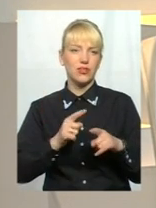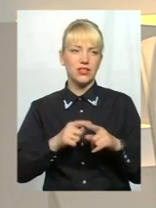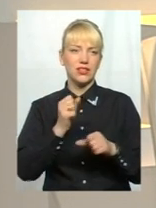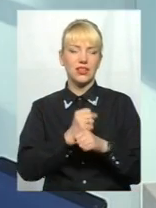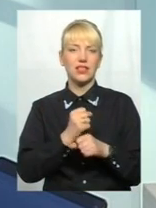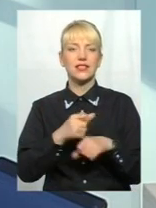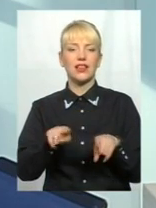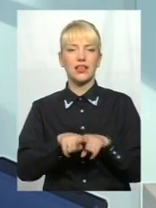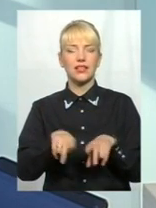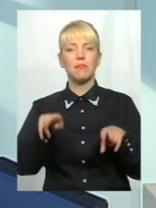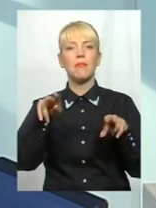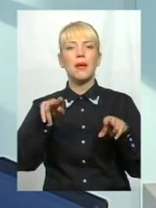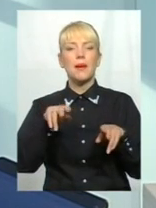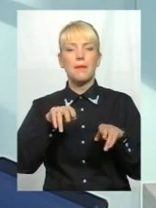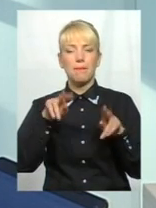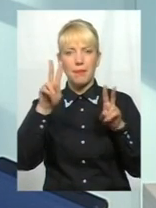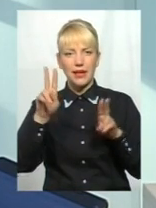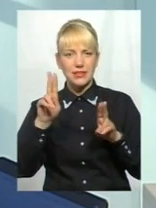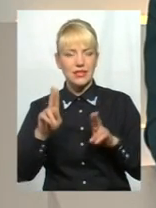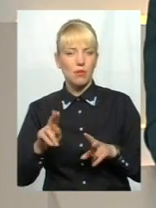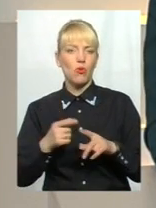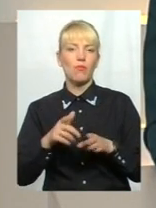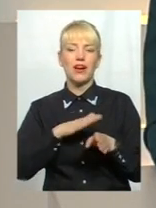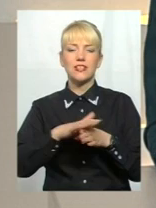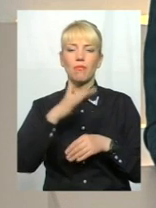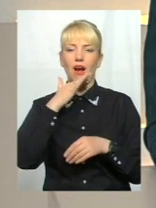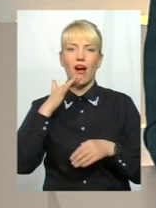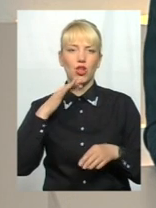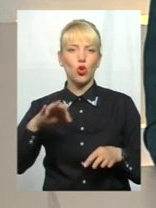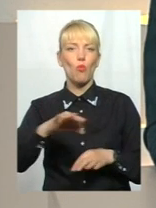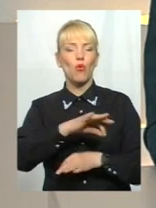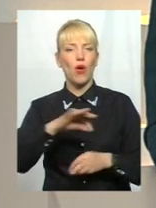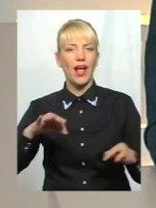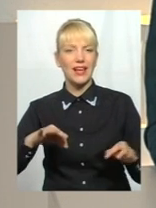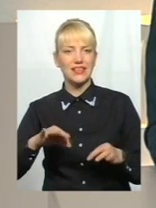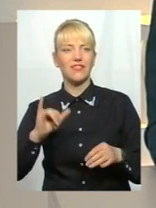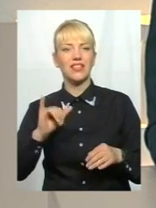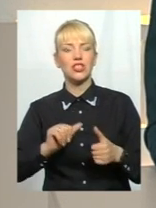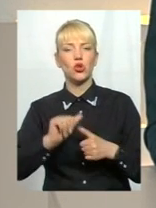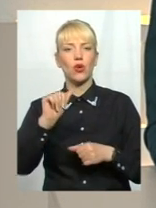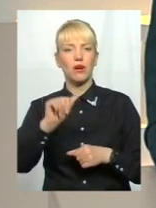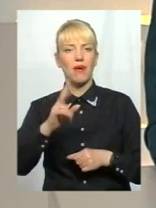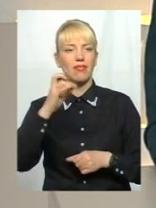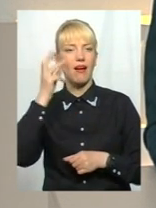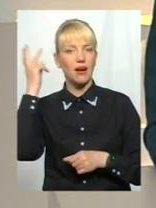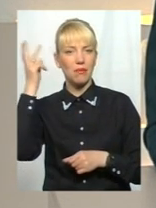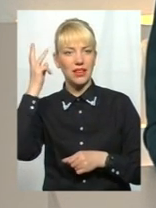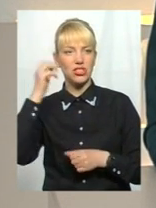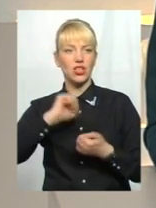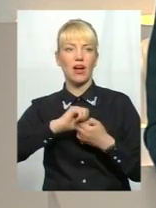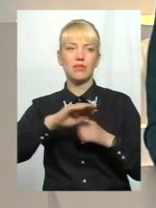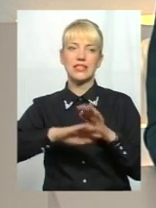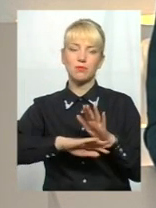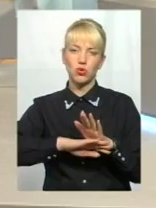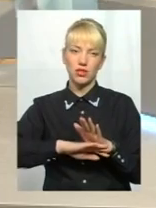таким принципом. Реалізовано дуже багато проєктів, зокрема на Хмельниччині і Кам'янець